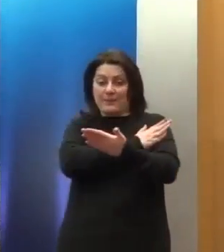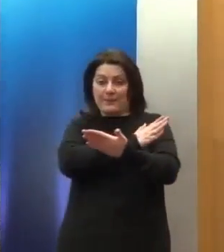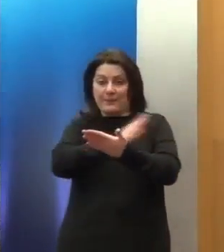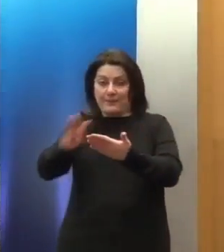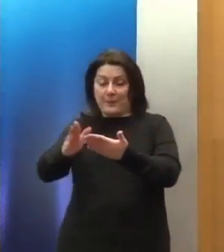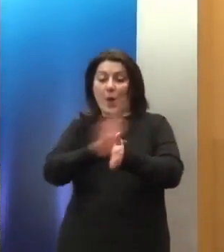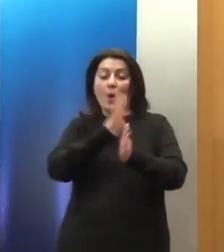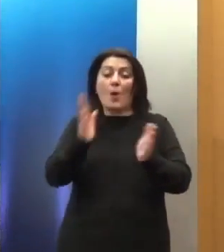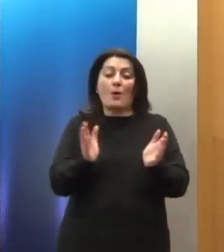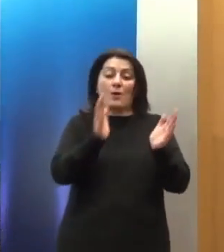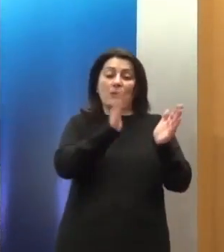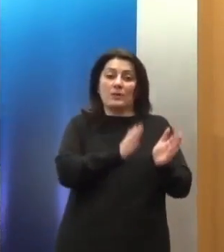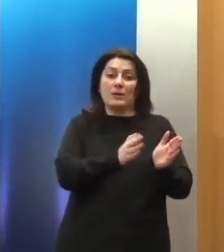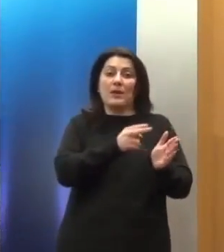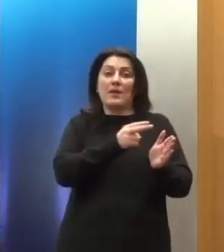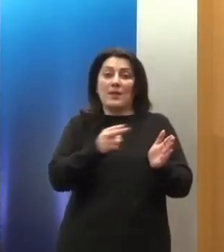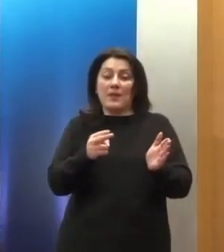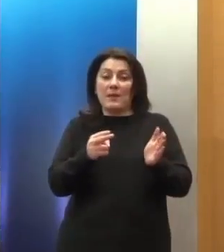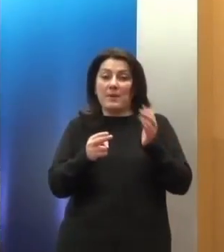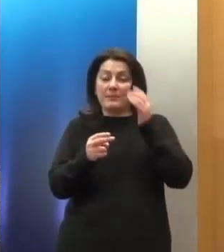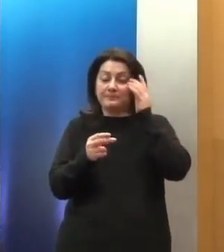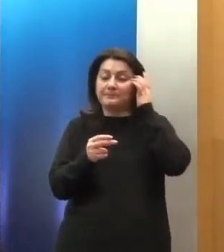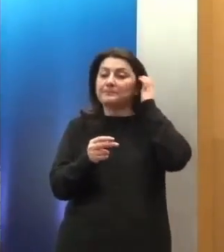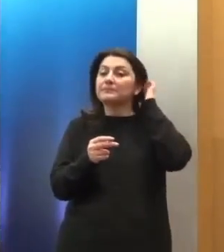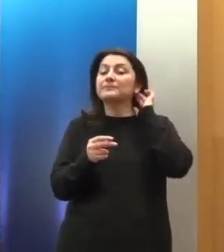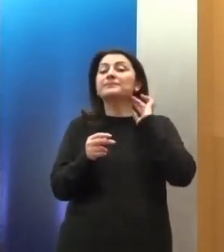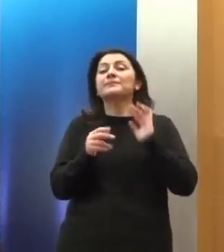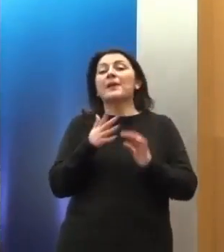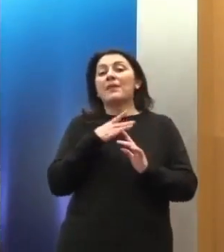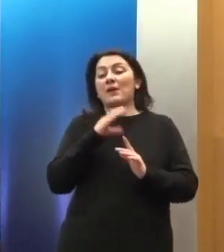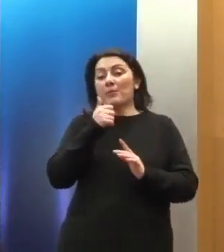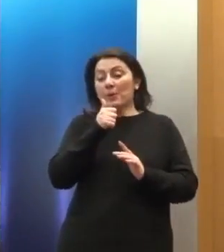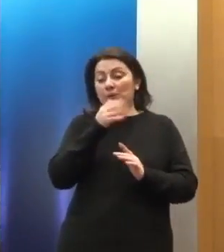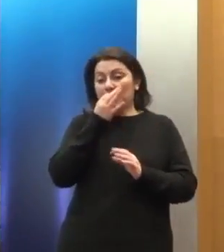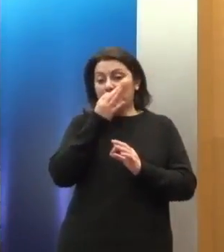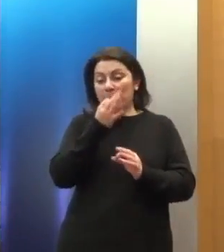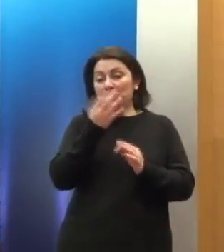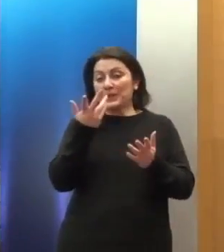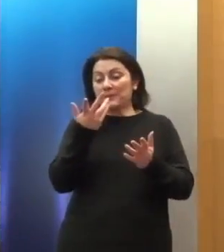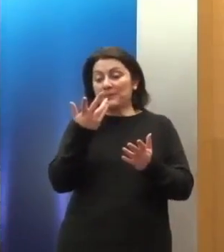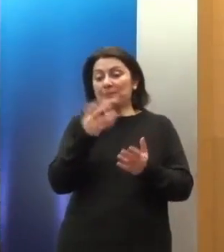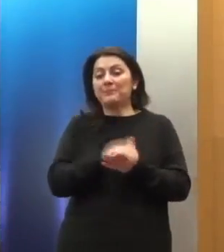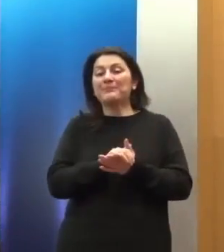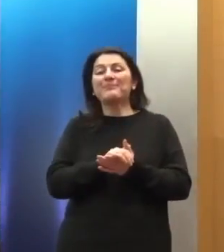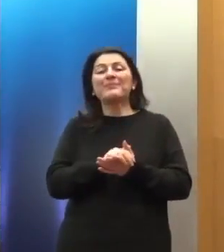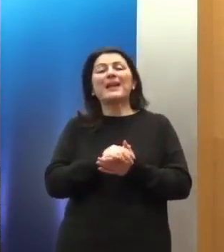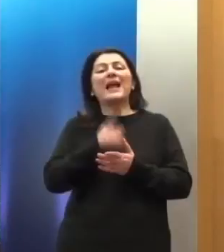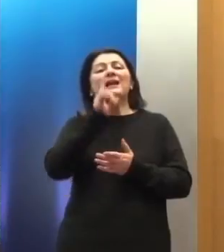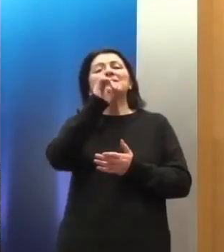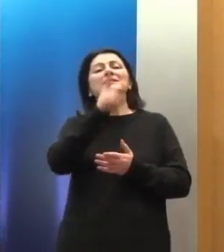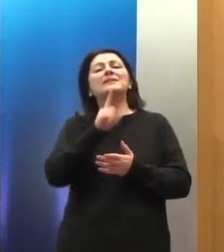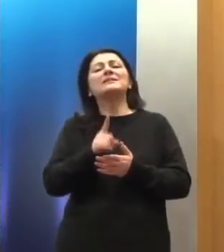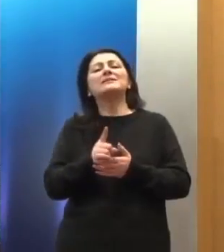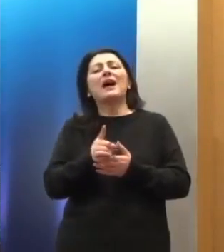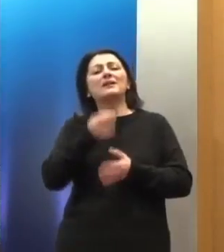τις αναφορές τις οποίες θα έλθω. Θα ήθελα όμως πρώτα να μιλήσω για το θέμα των συστάσεων σε ό,τι αφορά